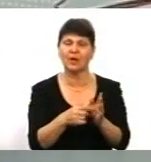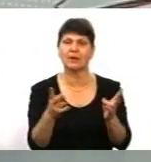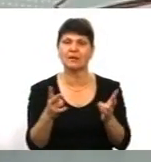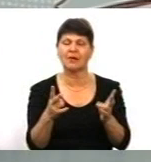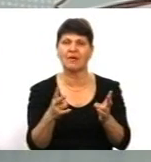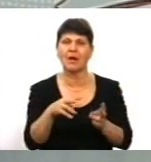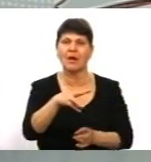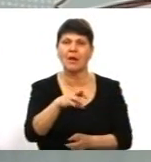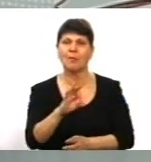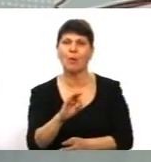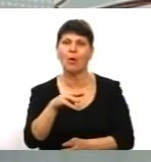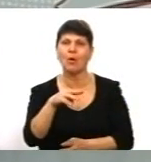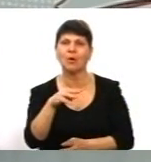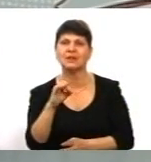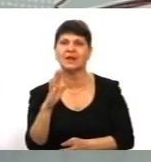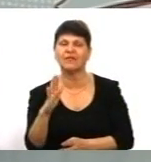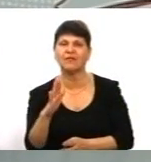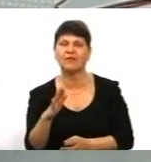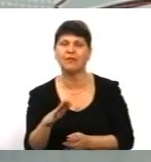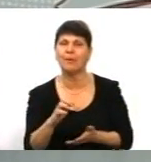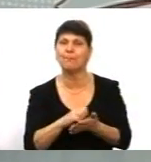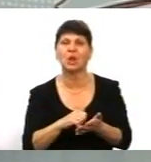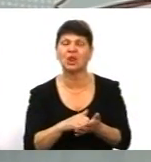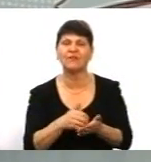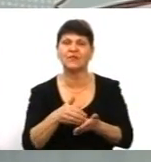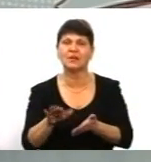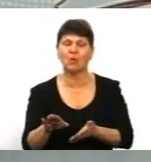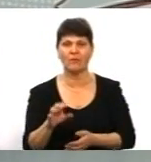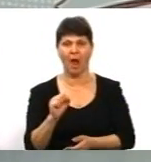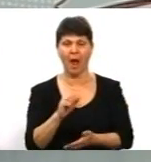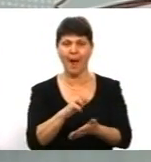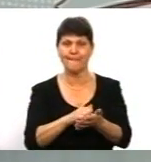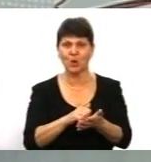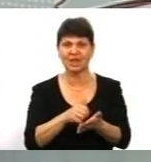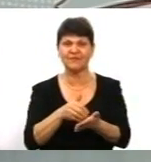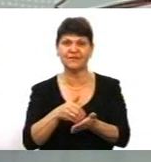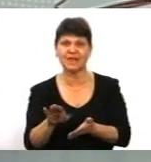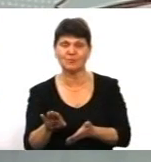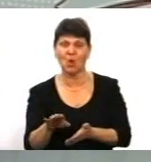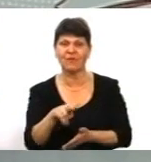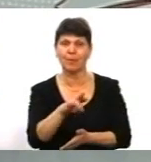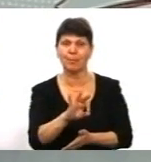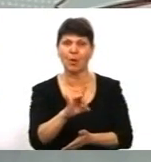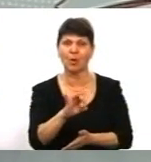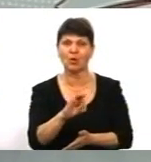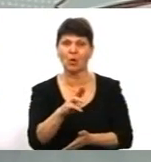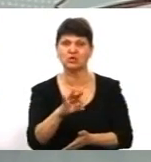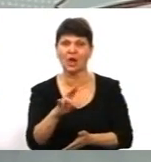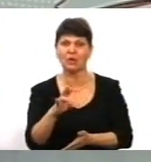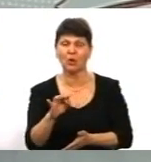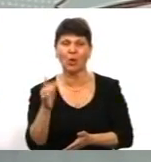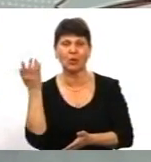відмови. Так от, мотив відмови Порошенка тоді від дебатів